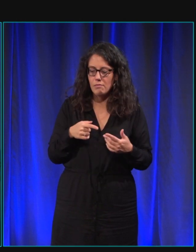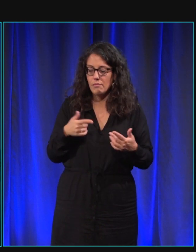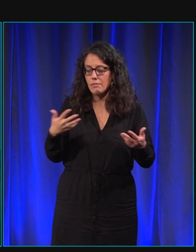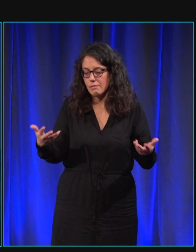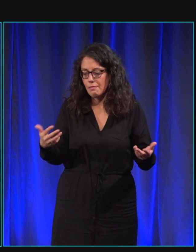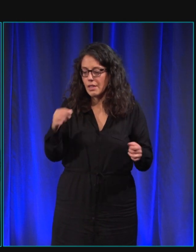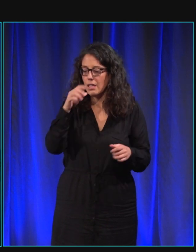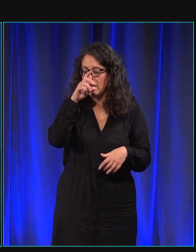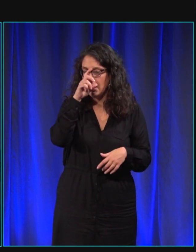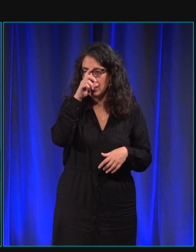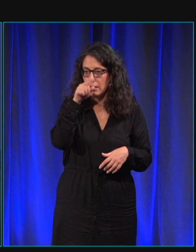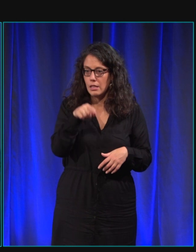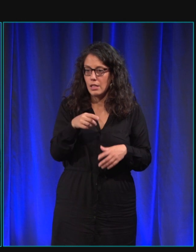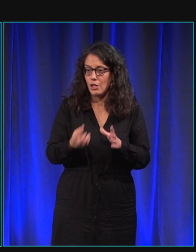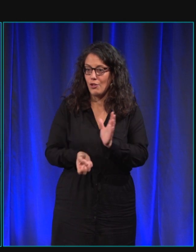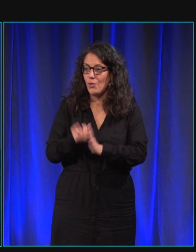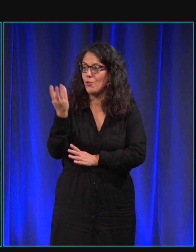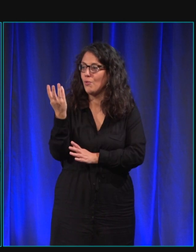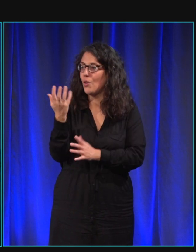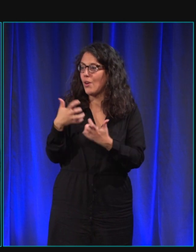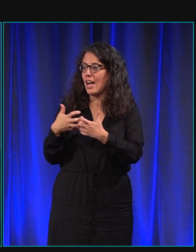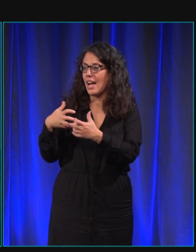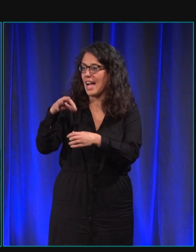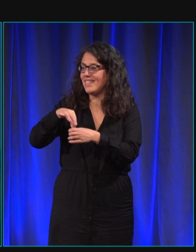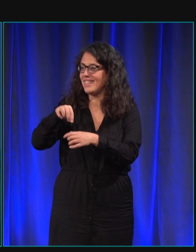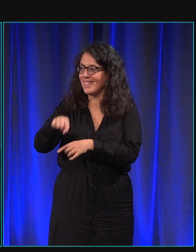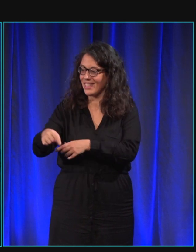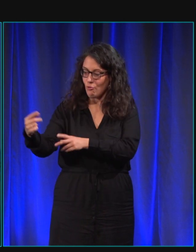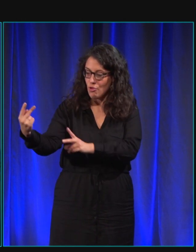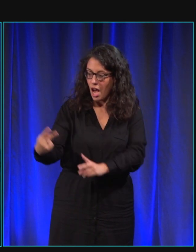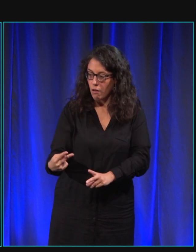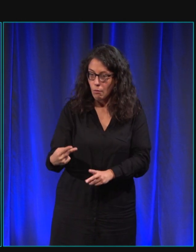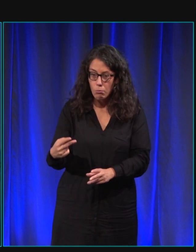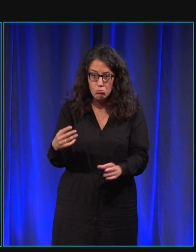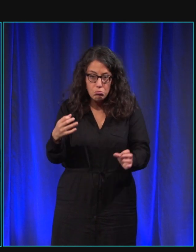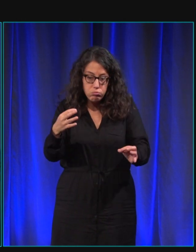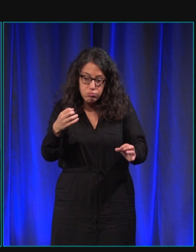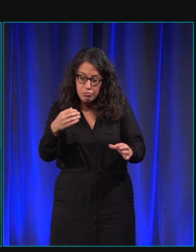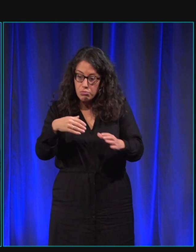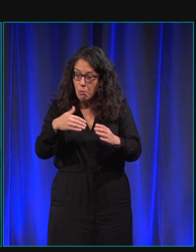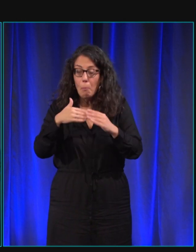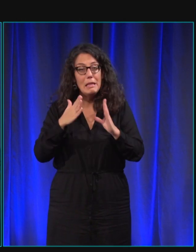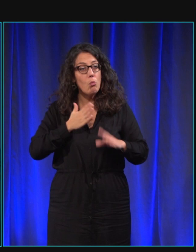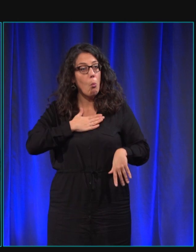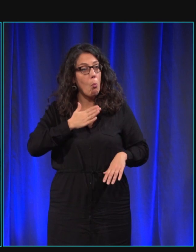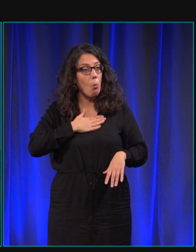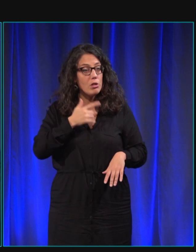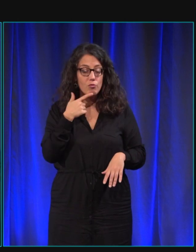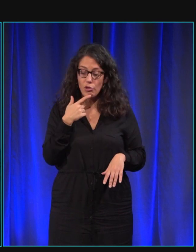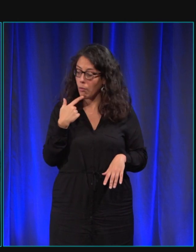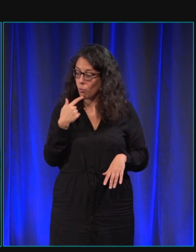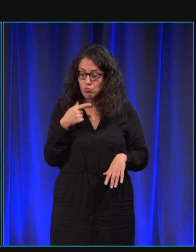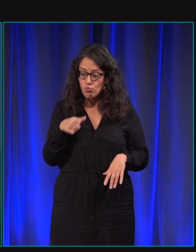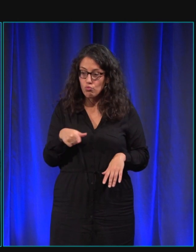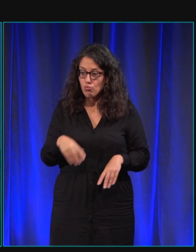effectivement Aïsti quand il est arrivé il s'est senti chez lui il a vu qu'il avait un panier qu'il y avait deux paniers il